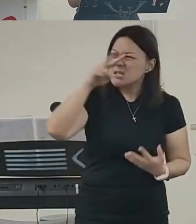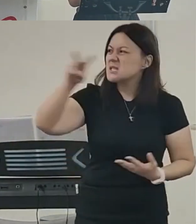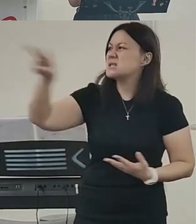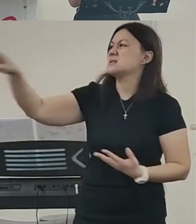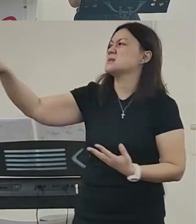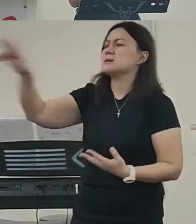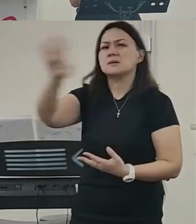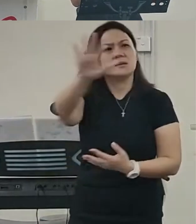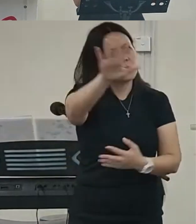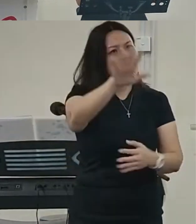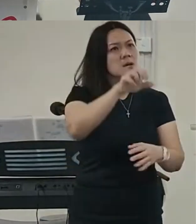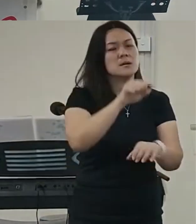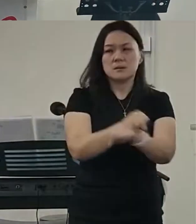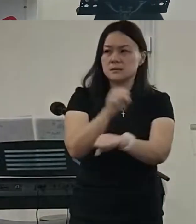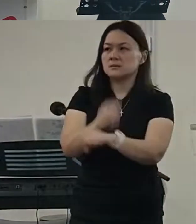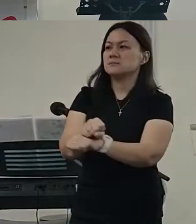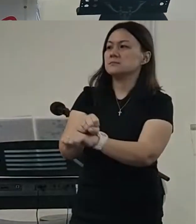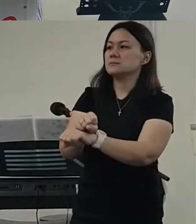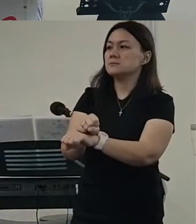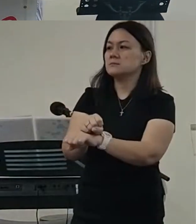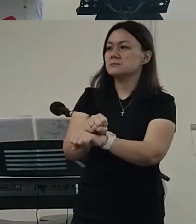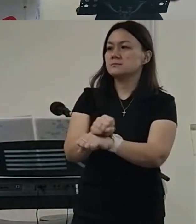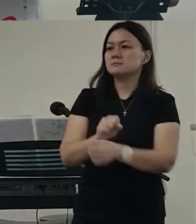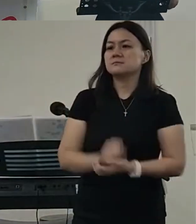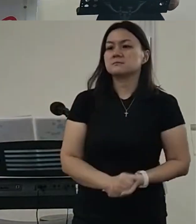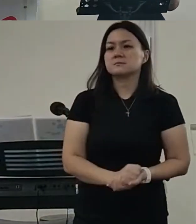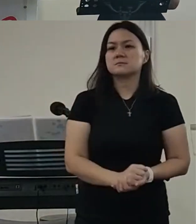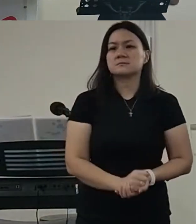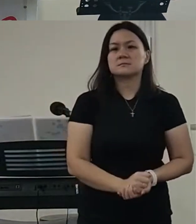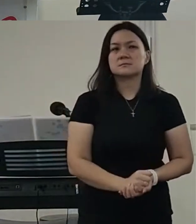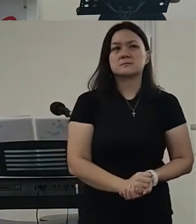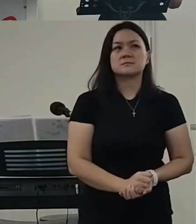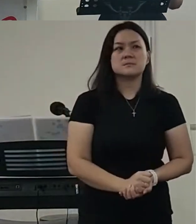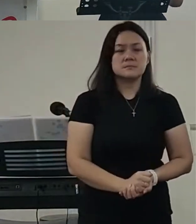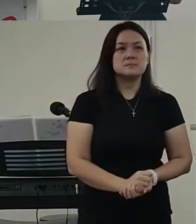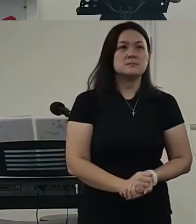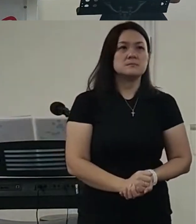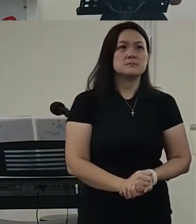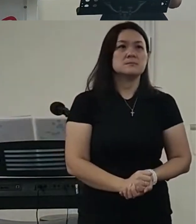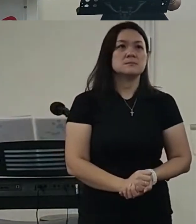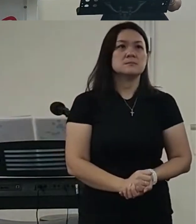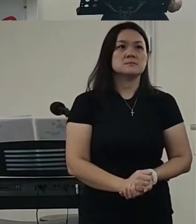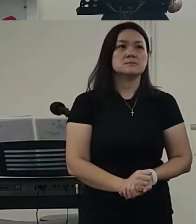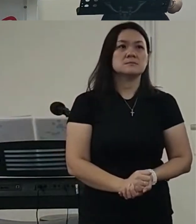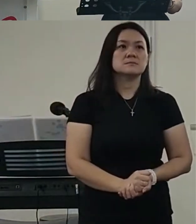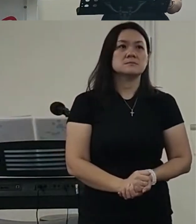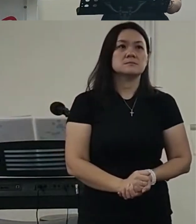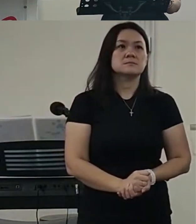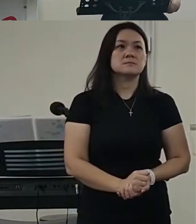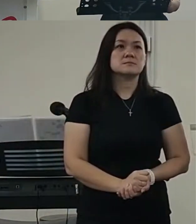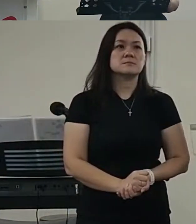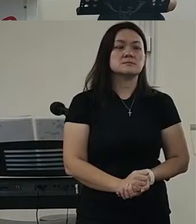那么另外一个经节呢另外一个另外一个翻译呢就是呢我看见你所行的